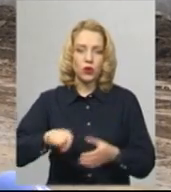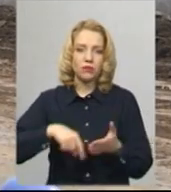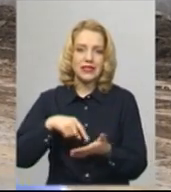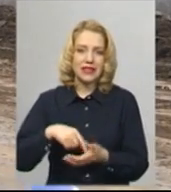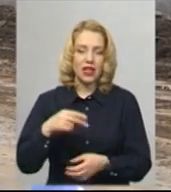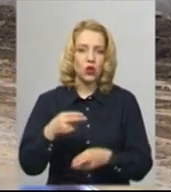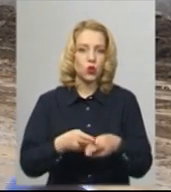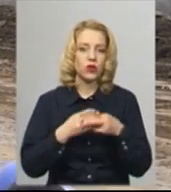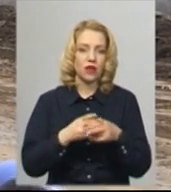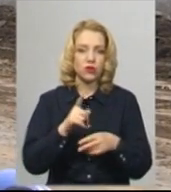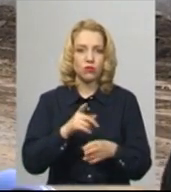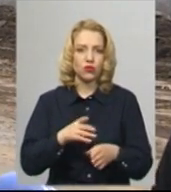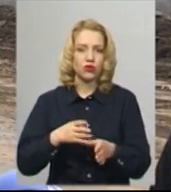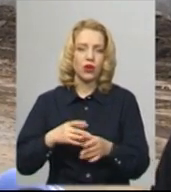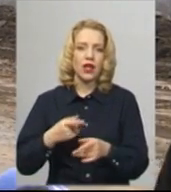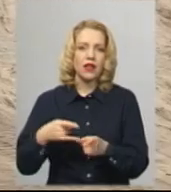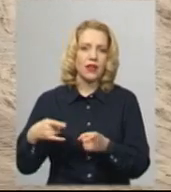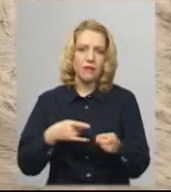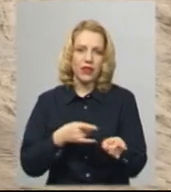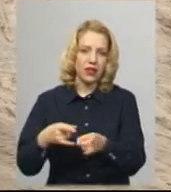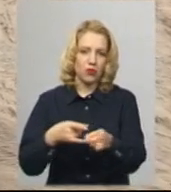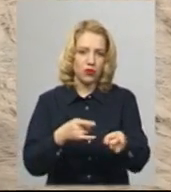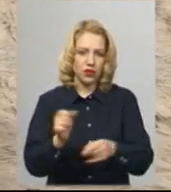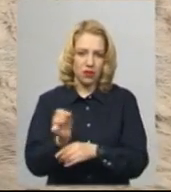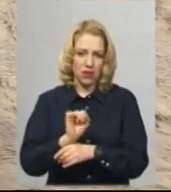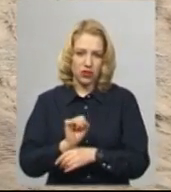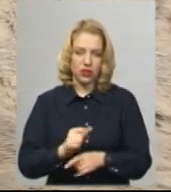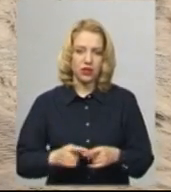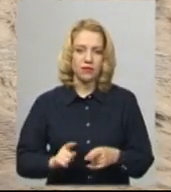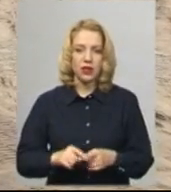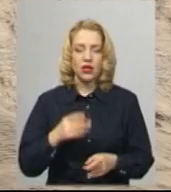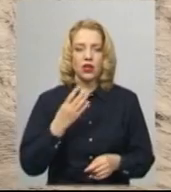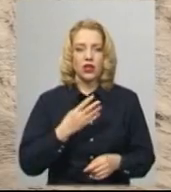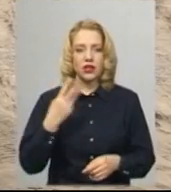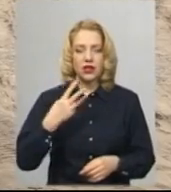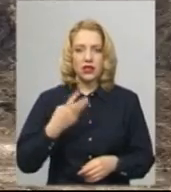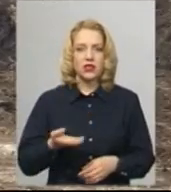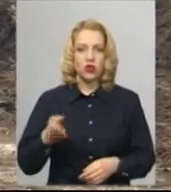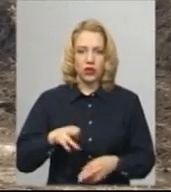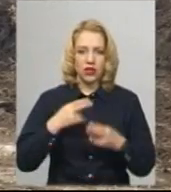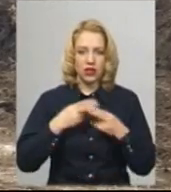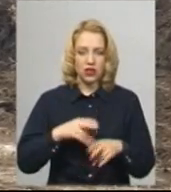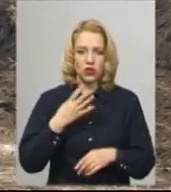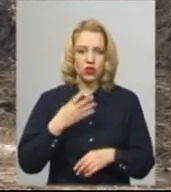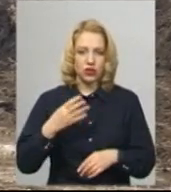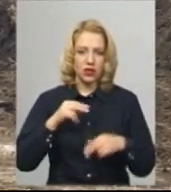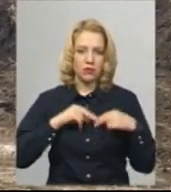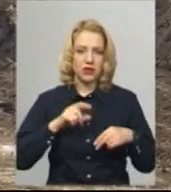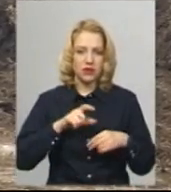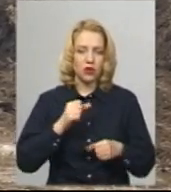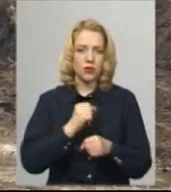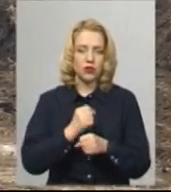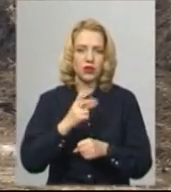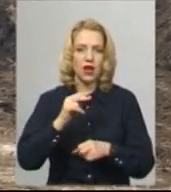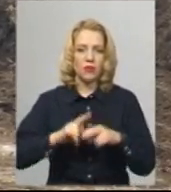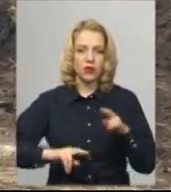там дуже великий потік машин йде зараз через Донаївці. 44 працівники та 31 техніки наразі працюють на будівництві об'їзної дороги. Вона буде